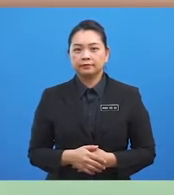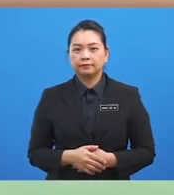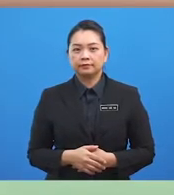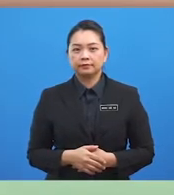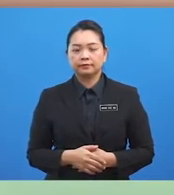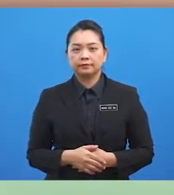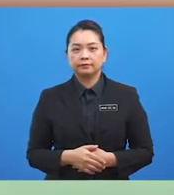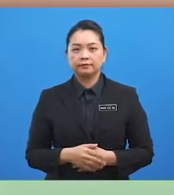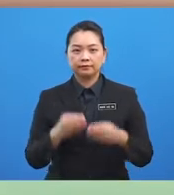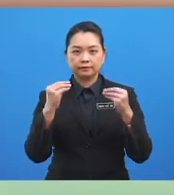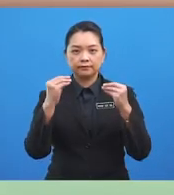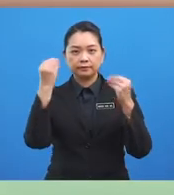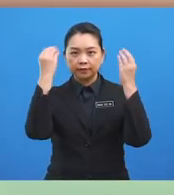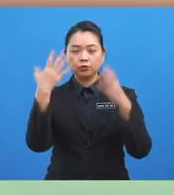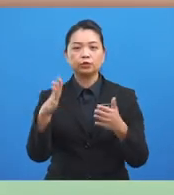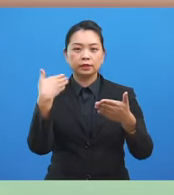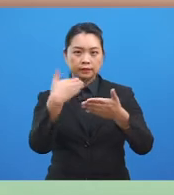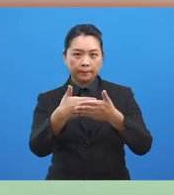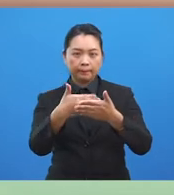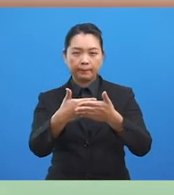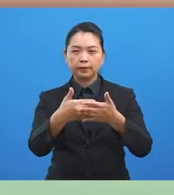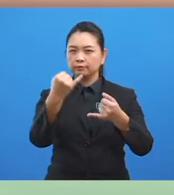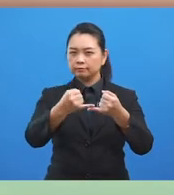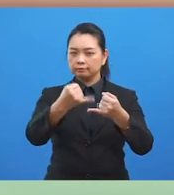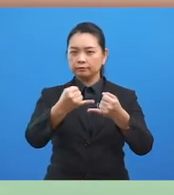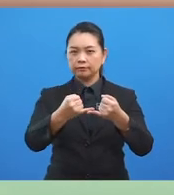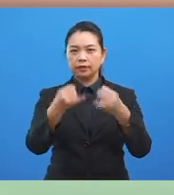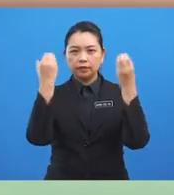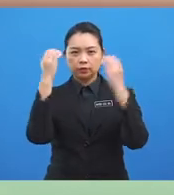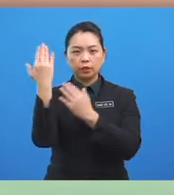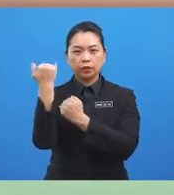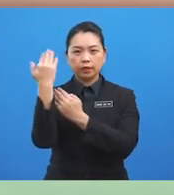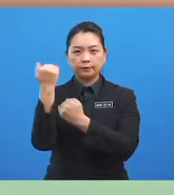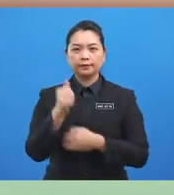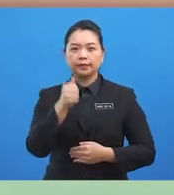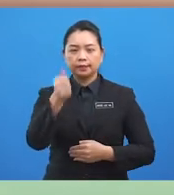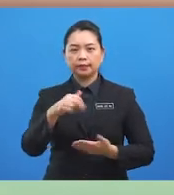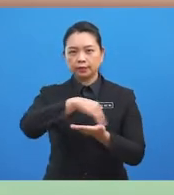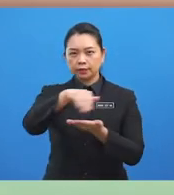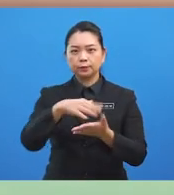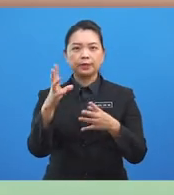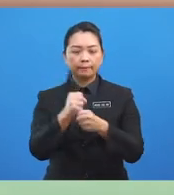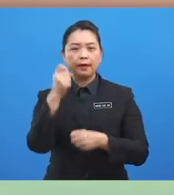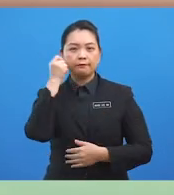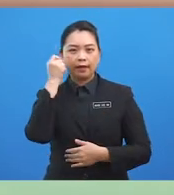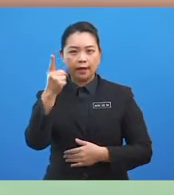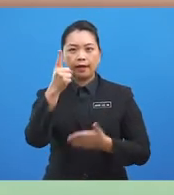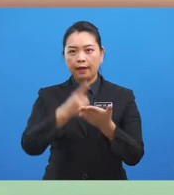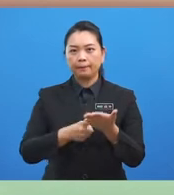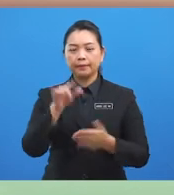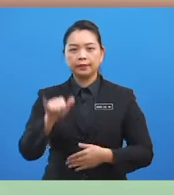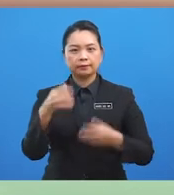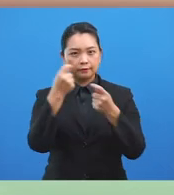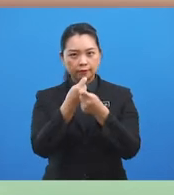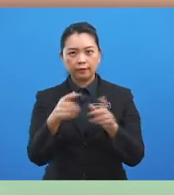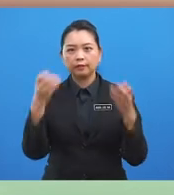pengajaran cikgu pada kali ini telah sampai ke penghujung. Cikgu harap anda semua dapat memahami apa